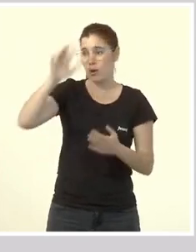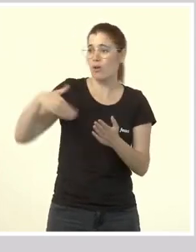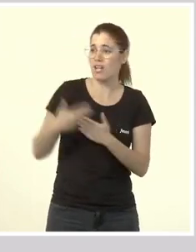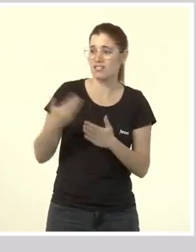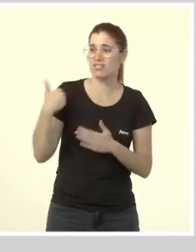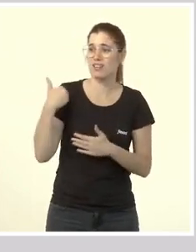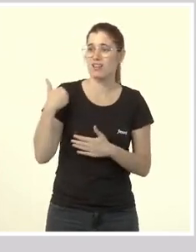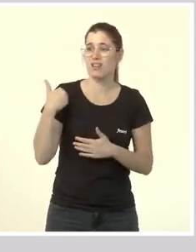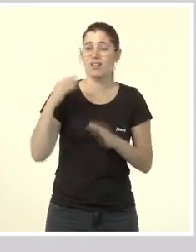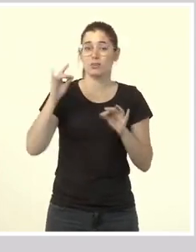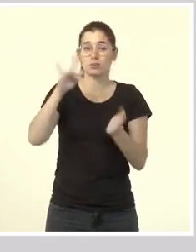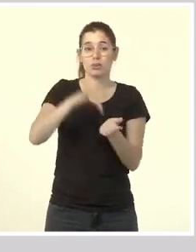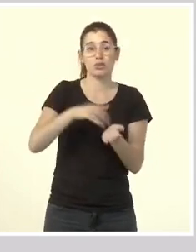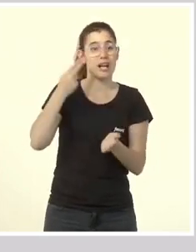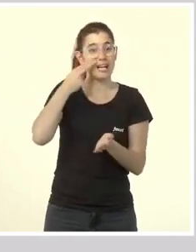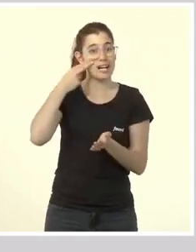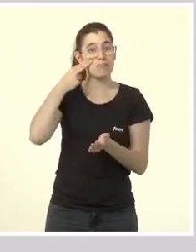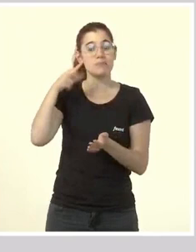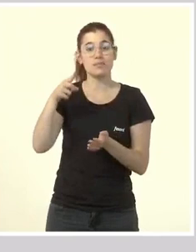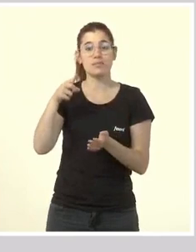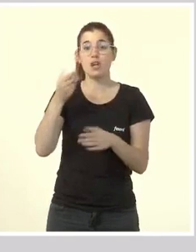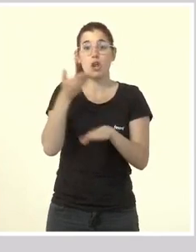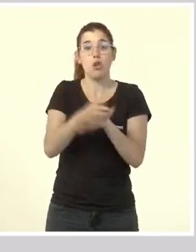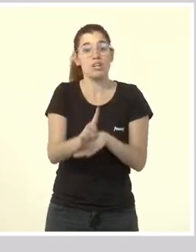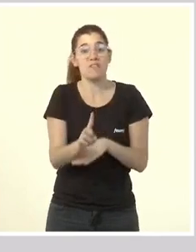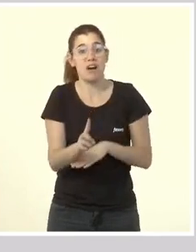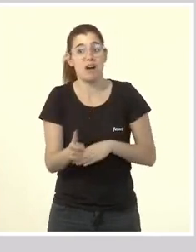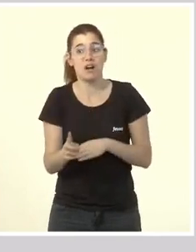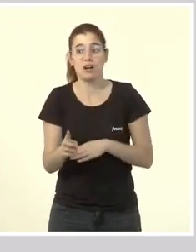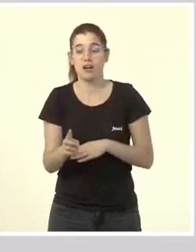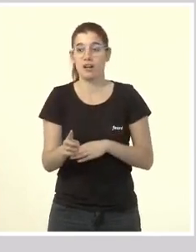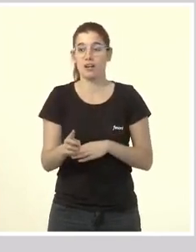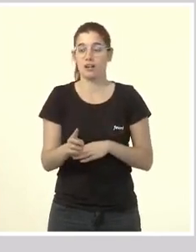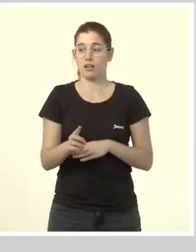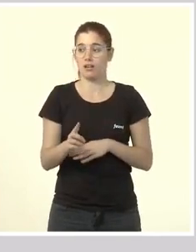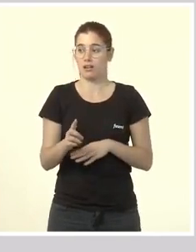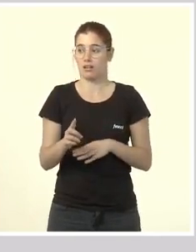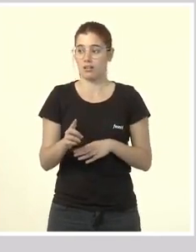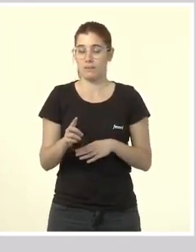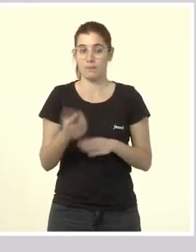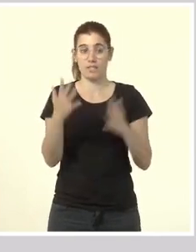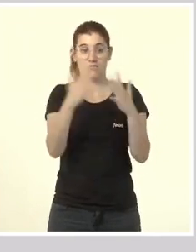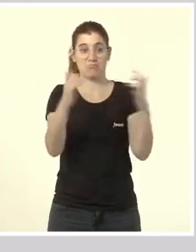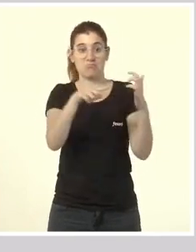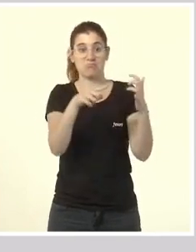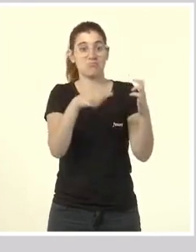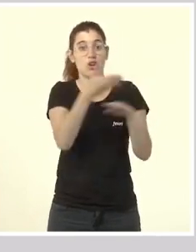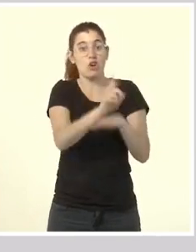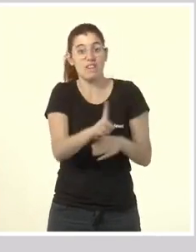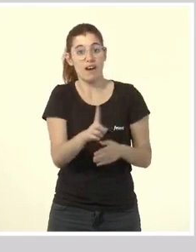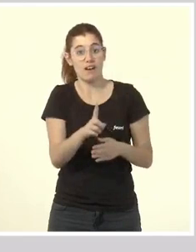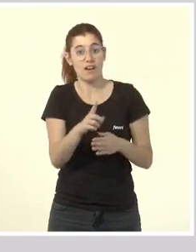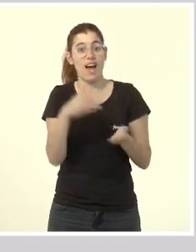quan el senyor Camps s'absentava de les sessions de control,